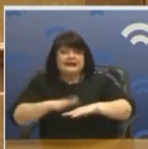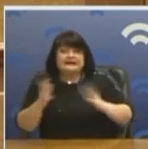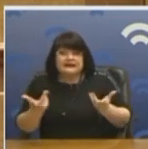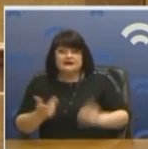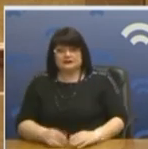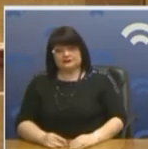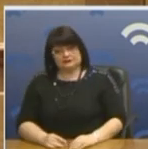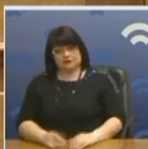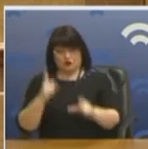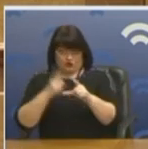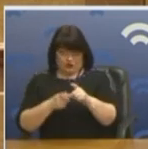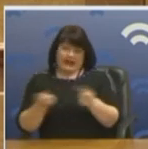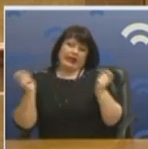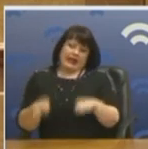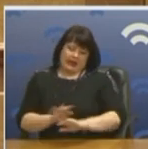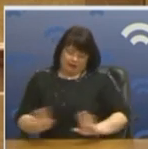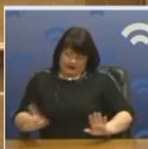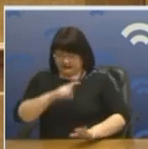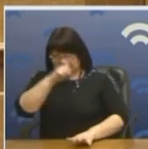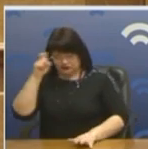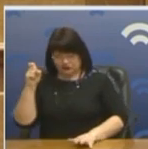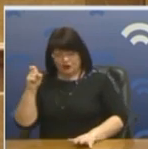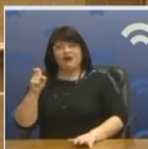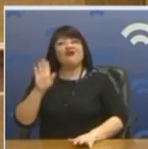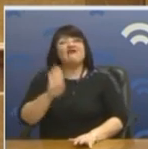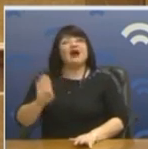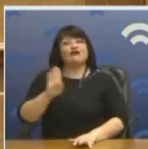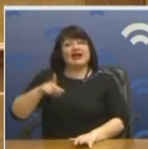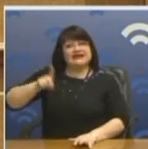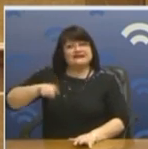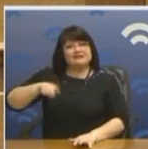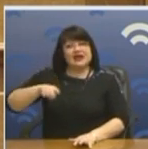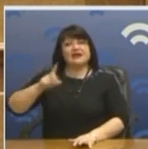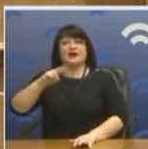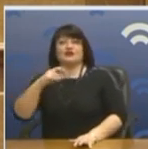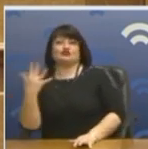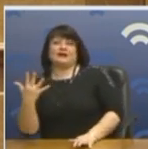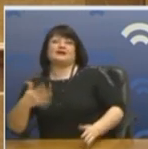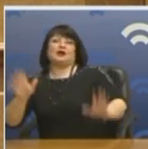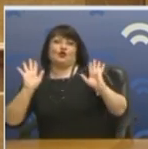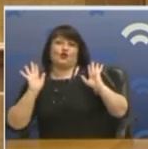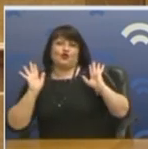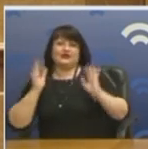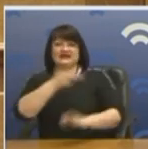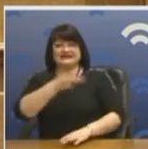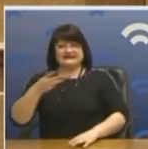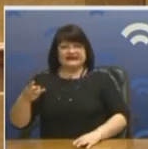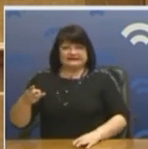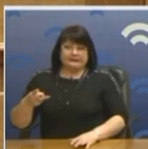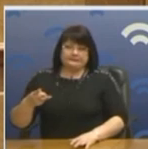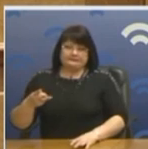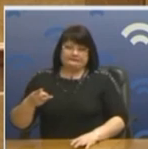ΚΚΕ λίγο δύσκολο. Ο Βαρφάκης δύσκολο. Έτσι. Ο ΣΥΡΙΖΑ τρία χρόνια, δυσίμιση χρόνια, όταν την πρόλαβε έκανε.